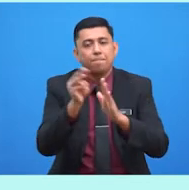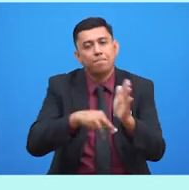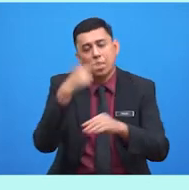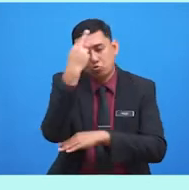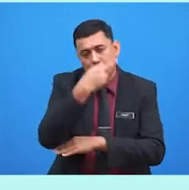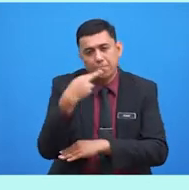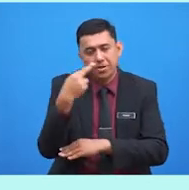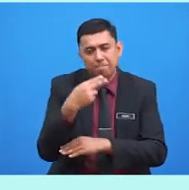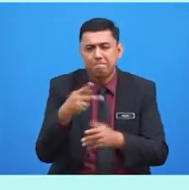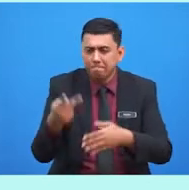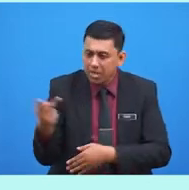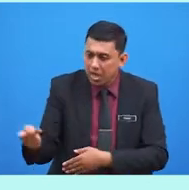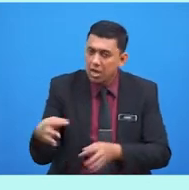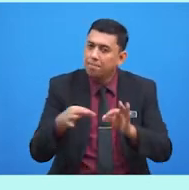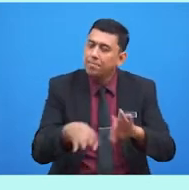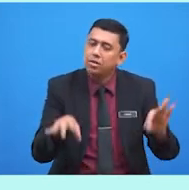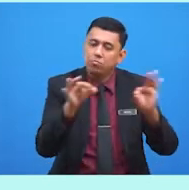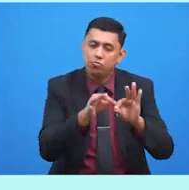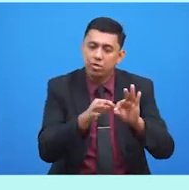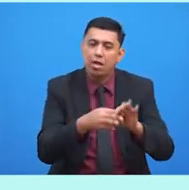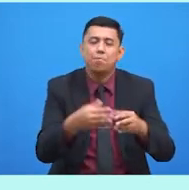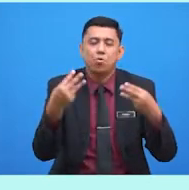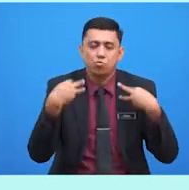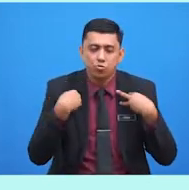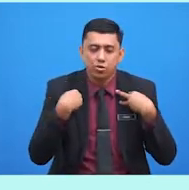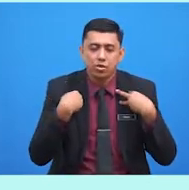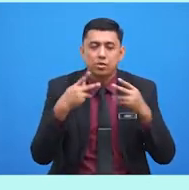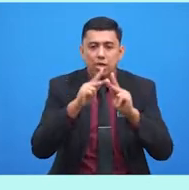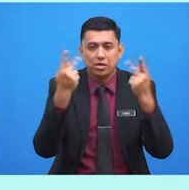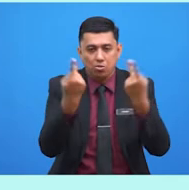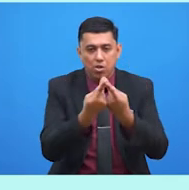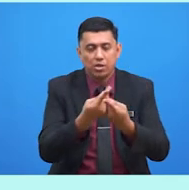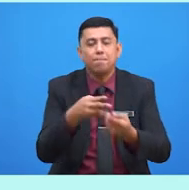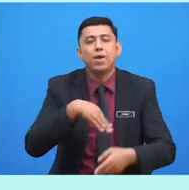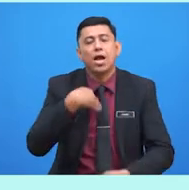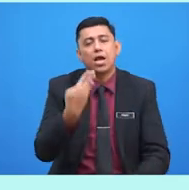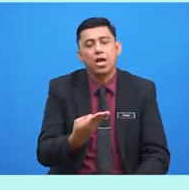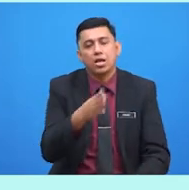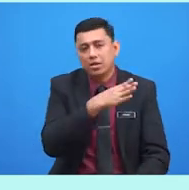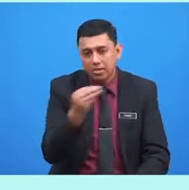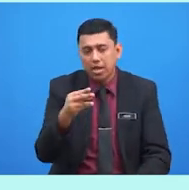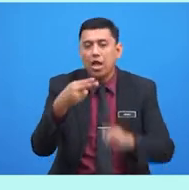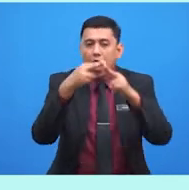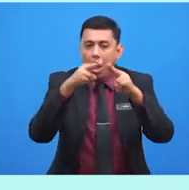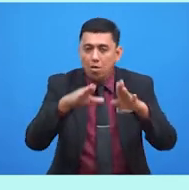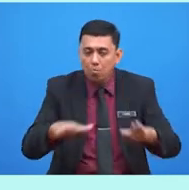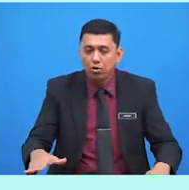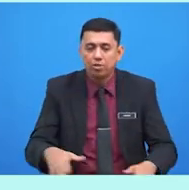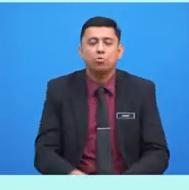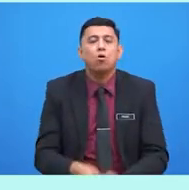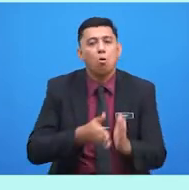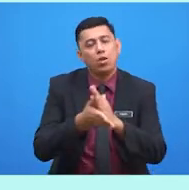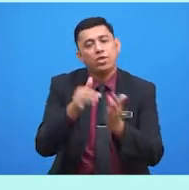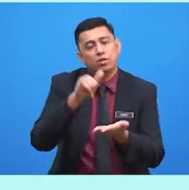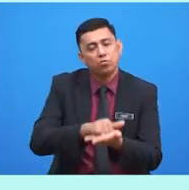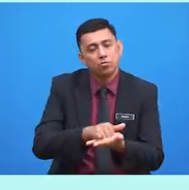aspek penting untuk mewujudkan keluarga bahagia dan harmoni. Oleh itu,